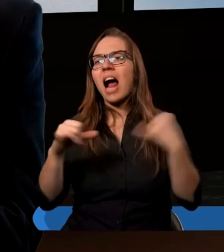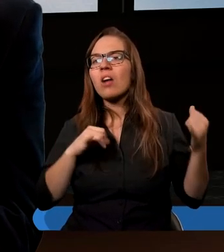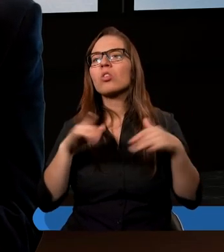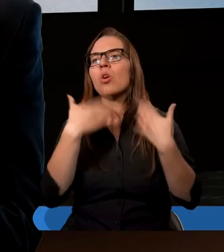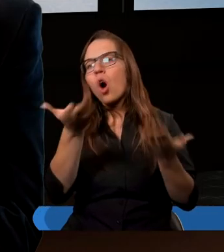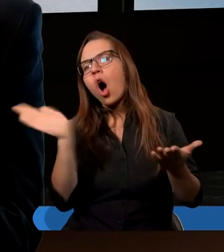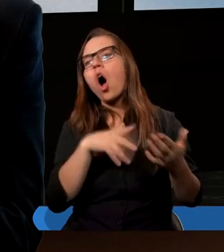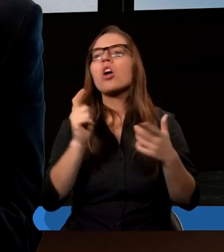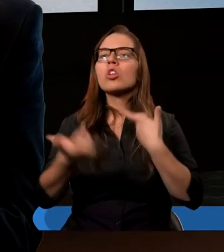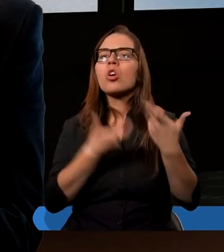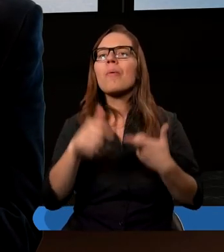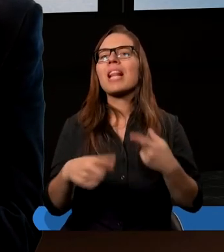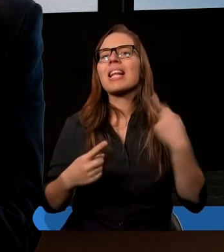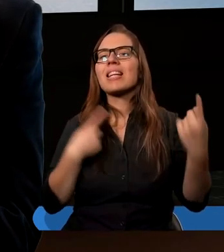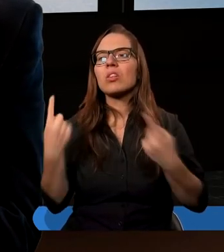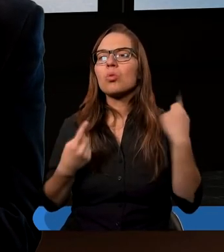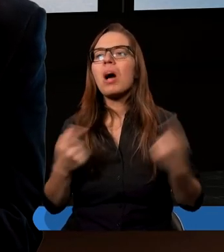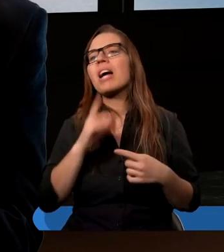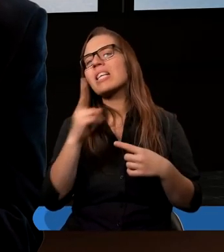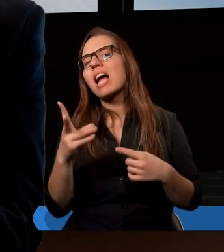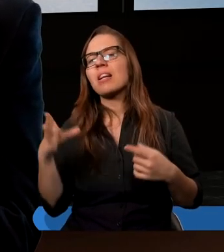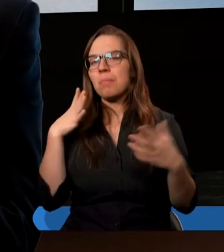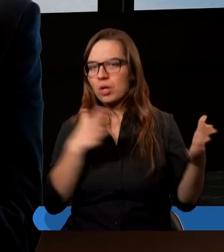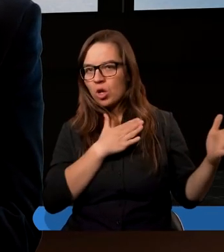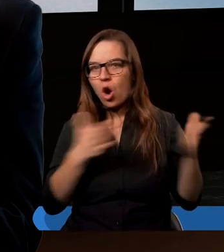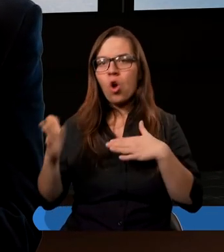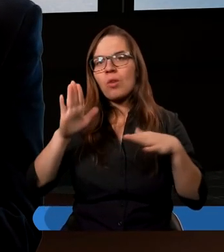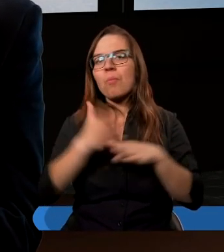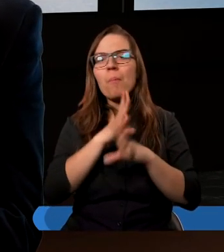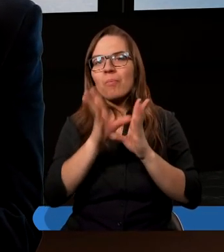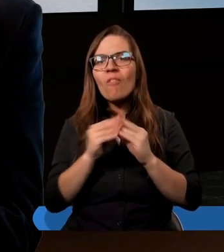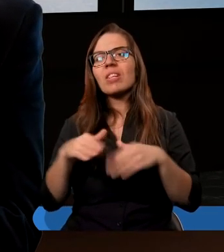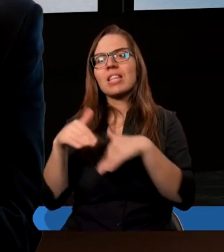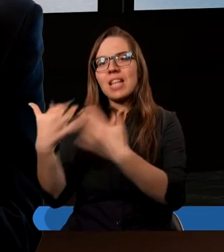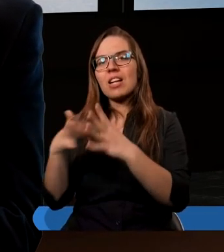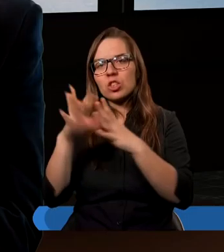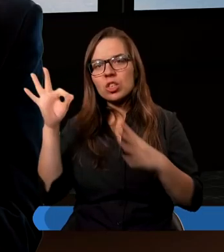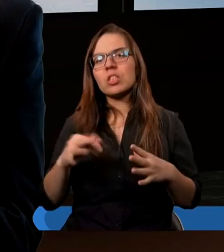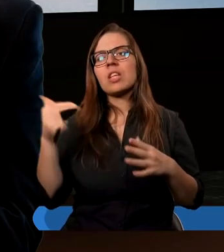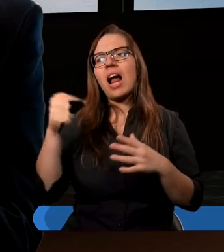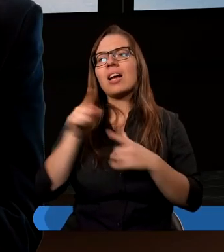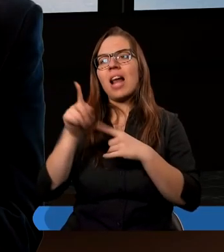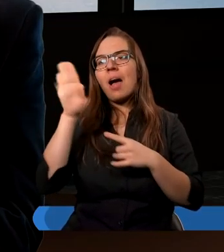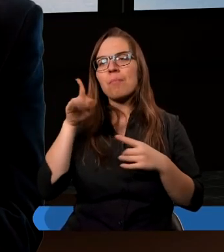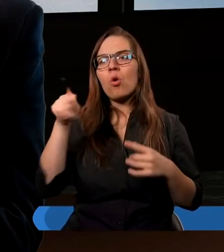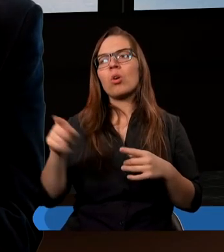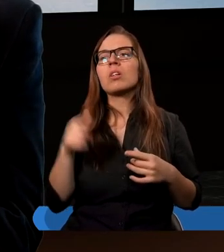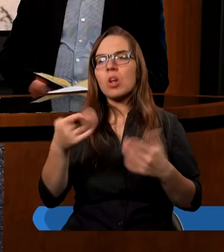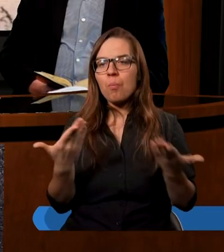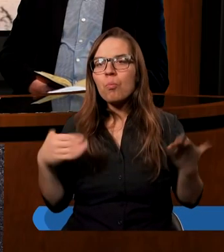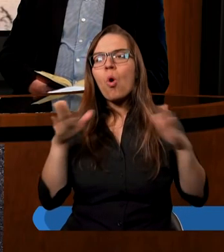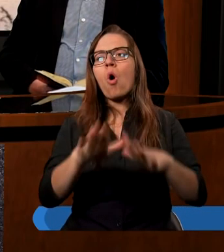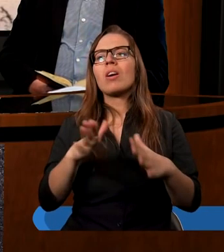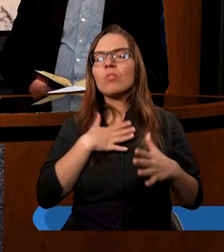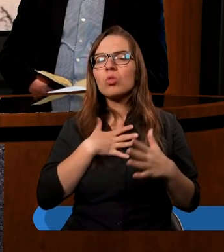co zrobić z tej sytuacji, a jednak byli gotowi oddać tą dziesięcinę i potem zobaczyli ogromne błogosławieństwo i to